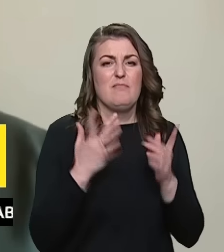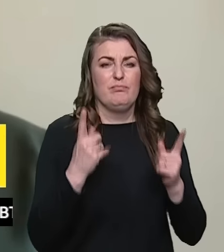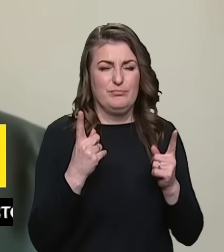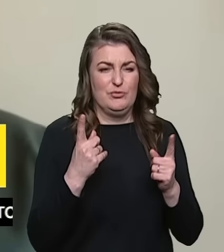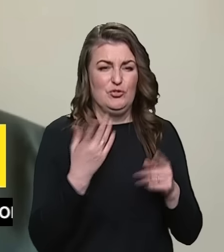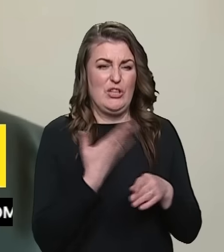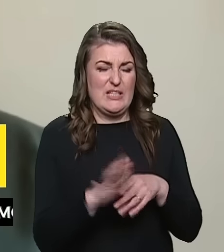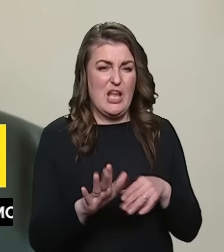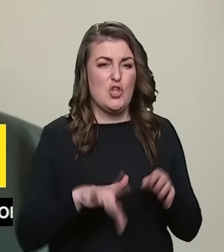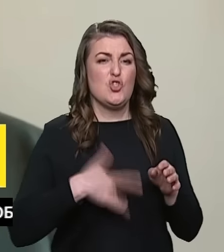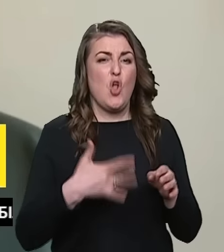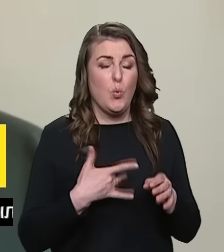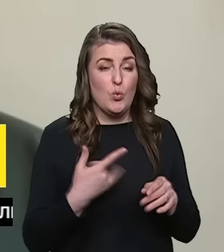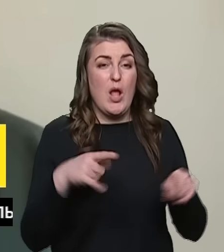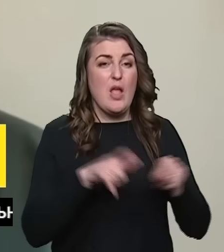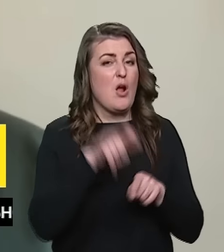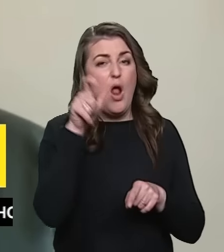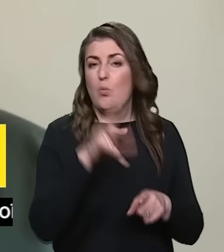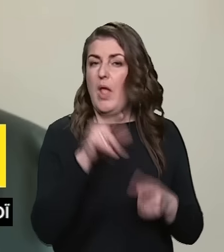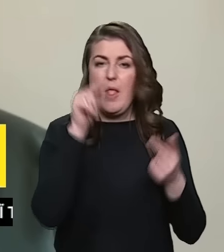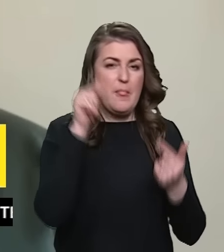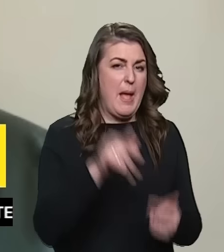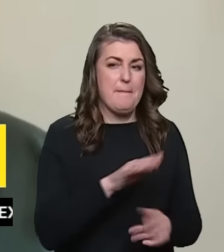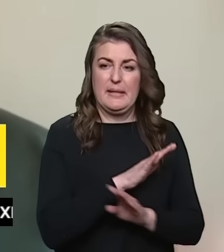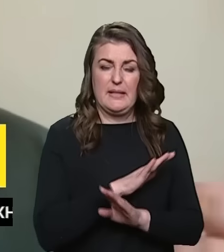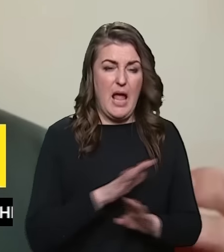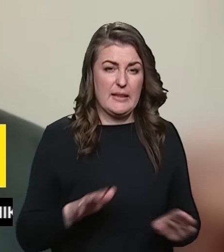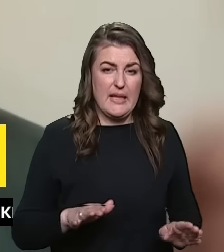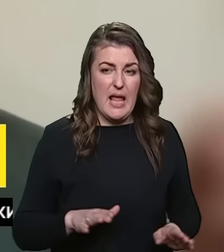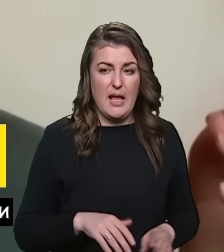частини шлунку. Така людина непридатна.